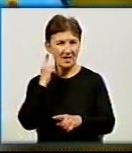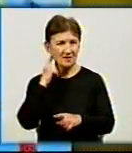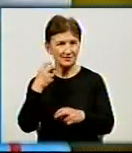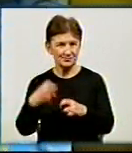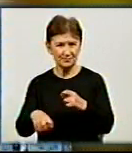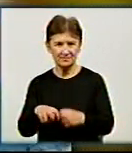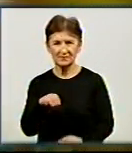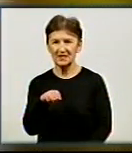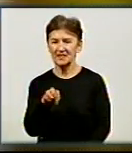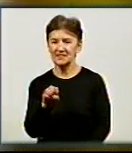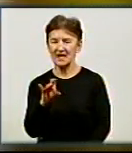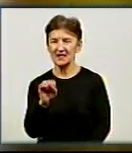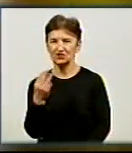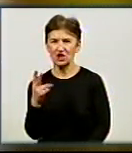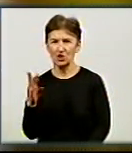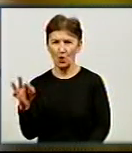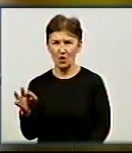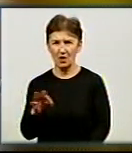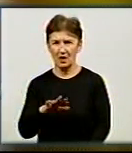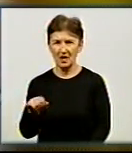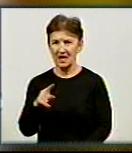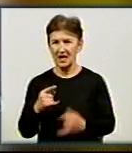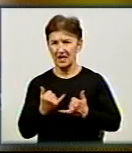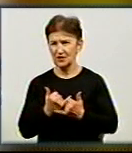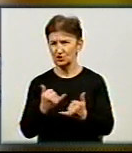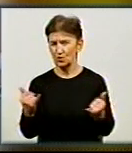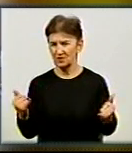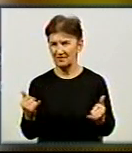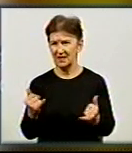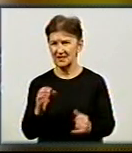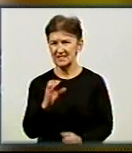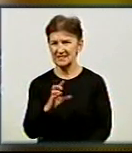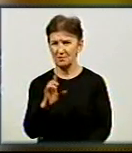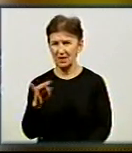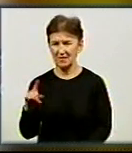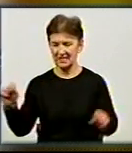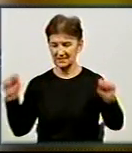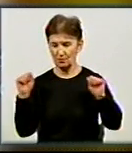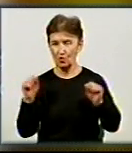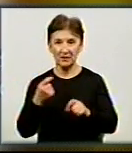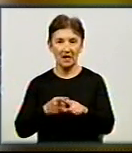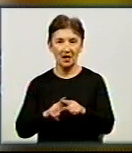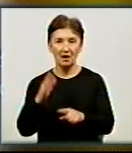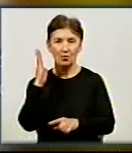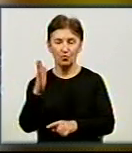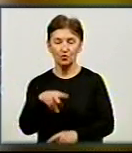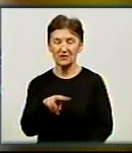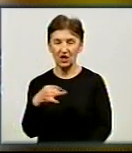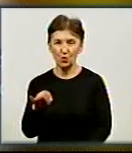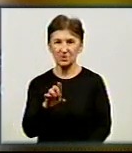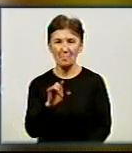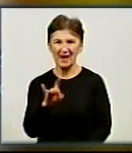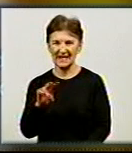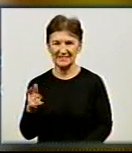Ірина Терещенко. Урочиста церемонія вшанування лауреатів «Сібі Енн Спортс Еворд» відбудеться у лютому-березні